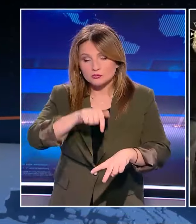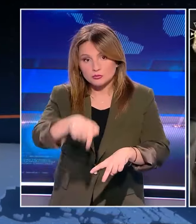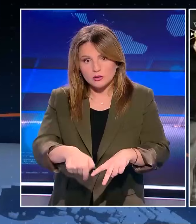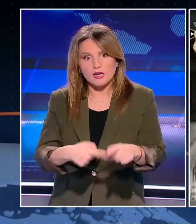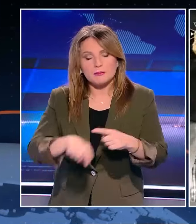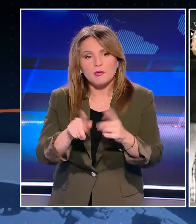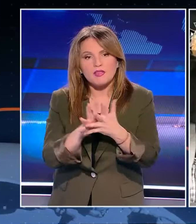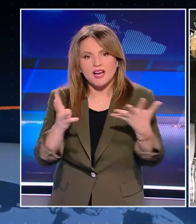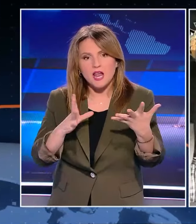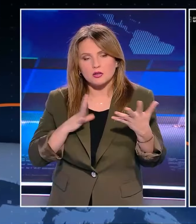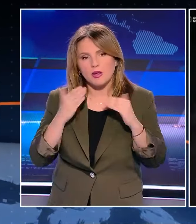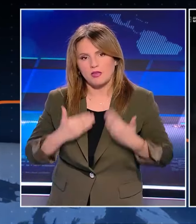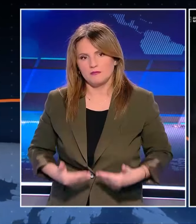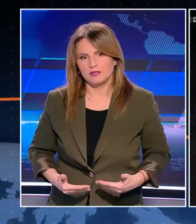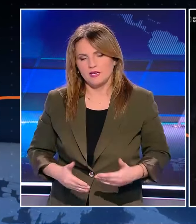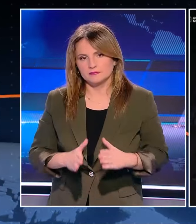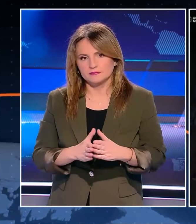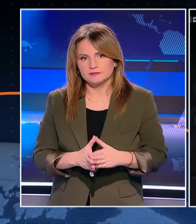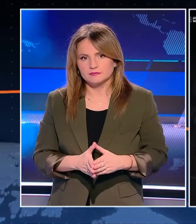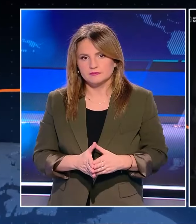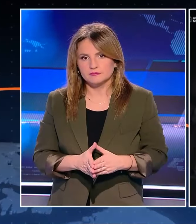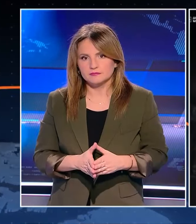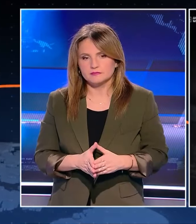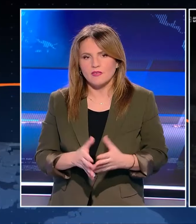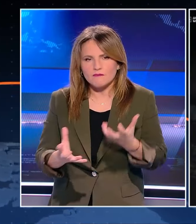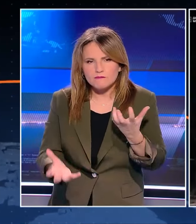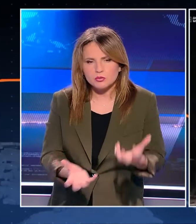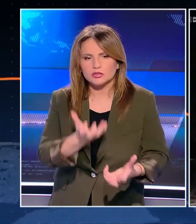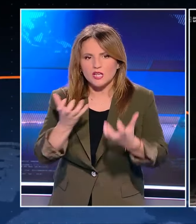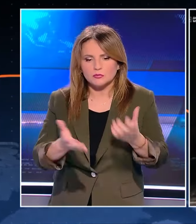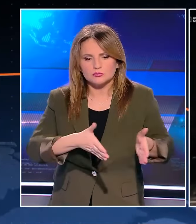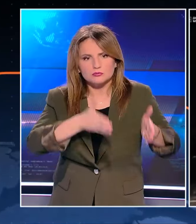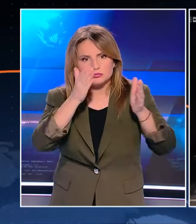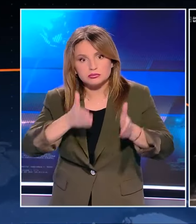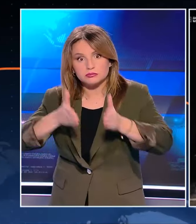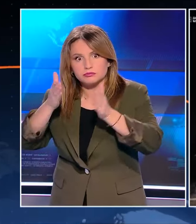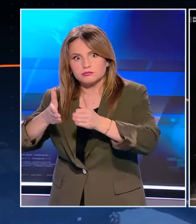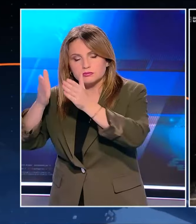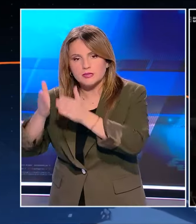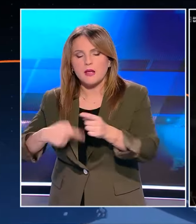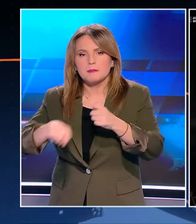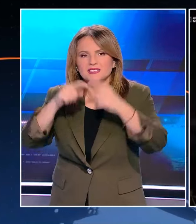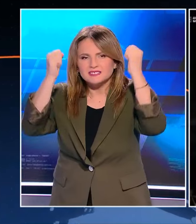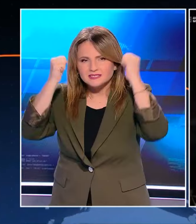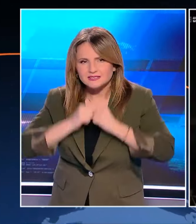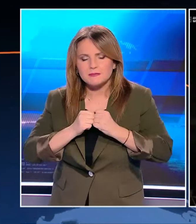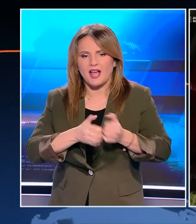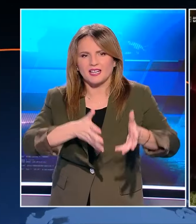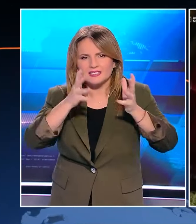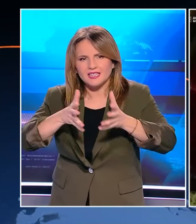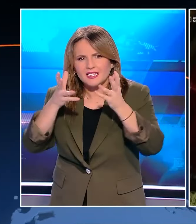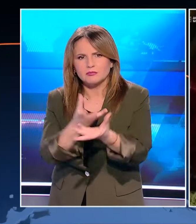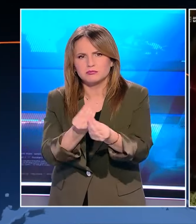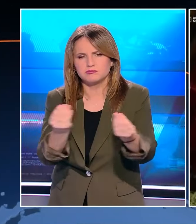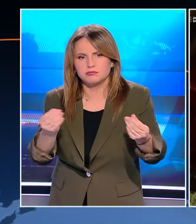ενώ άλλοι 19 έχουν τραυματιστεί Ξέσπασαν πυρκαγιές σε πολυκατοικίες και προκλήθηκαν εκτεταμένες ζημιές σε πολλά κτίρια